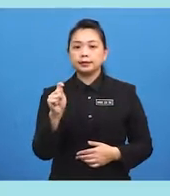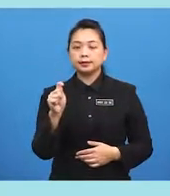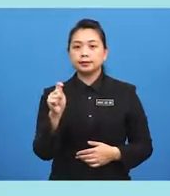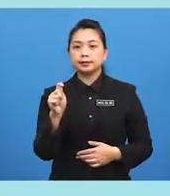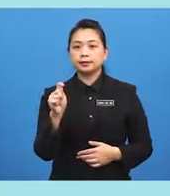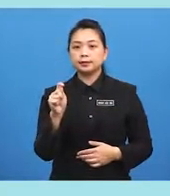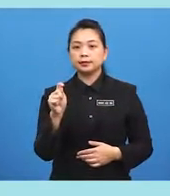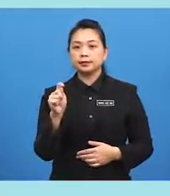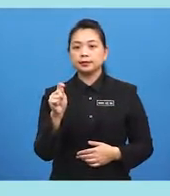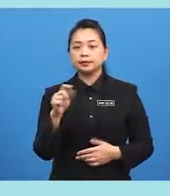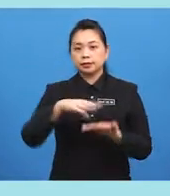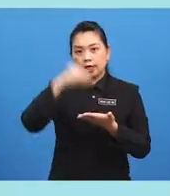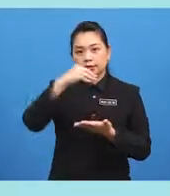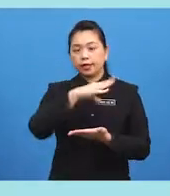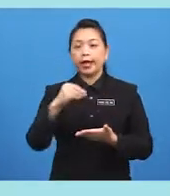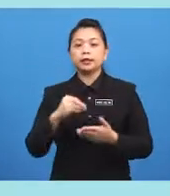...and... ...the bedroom?